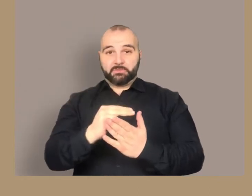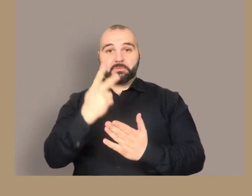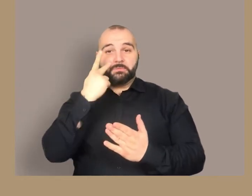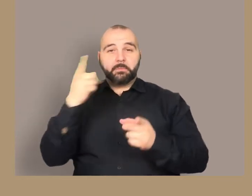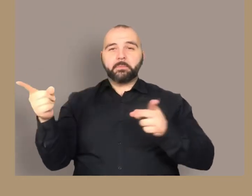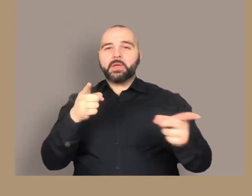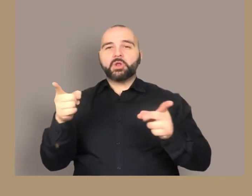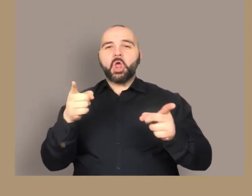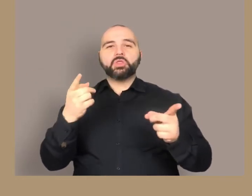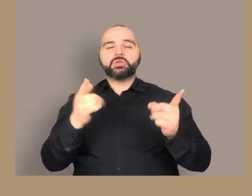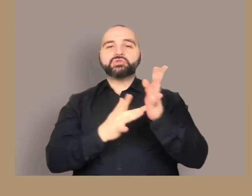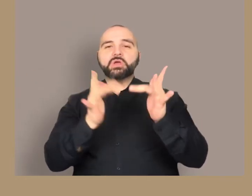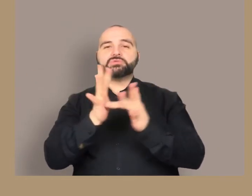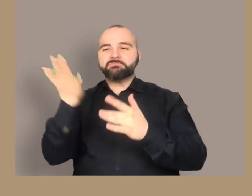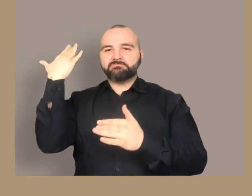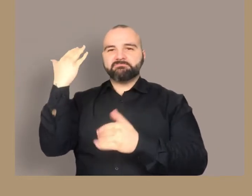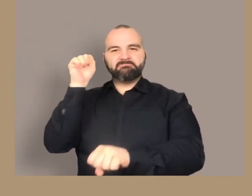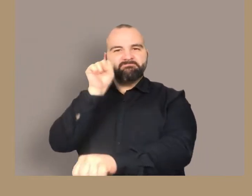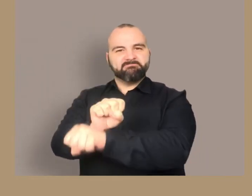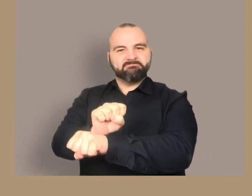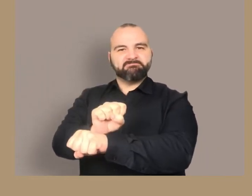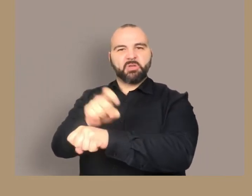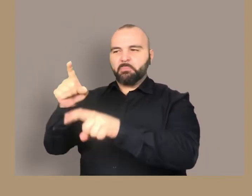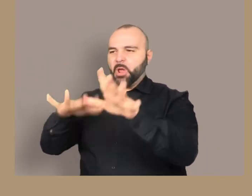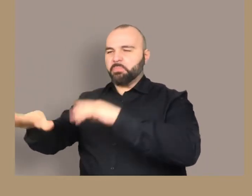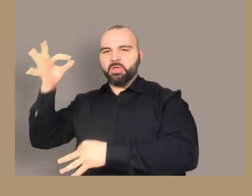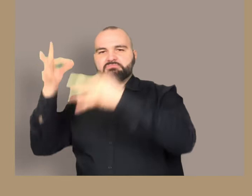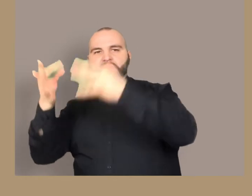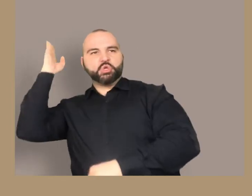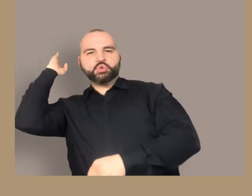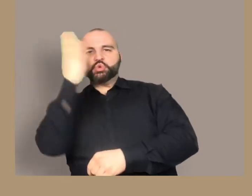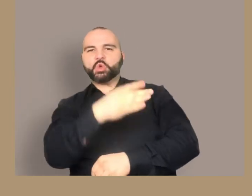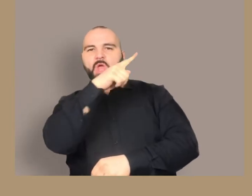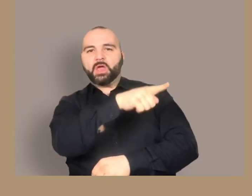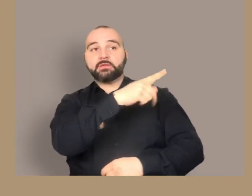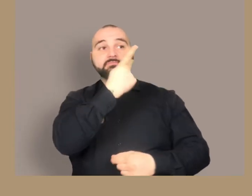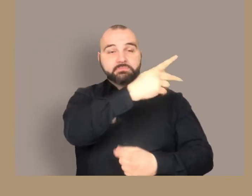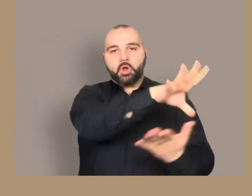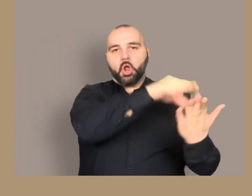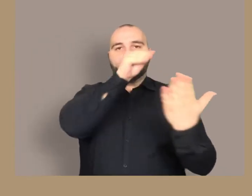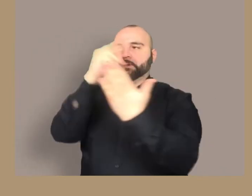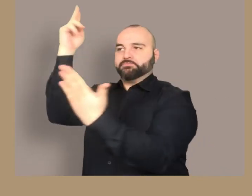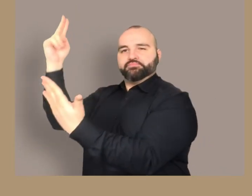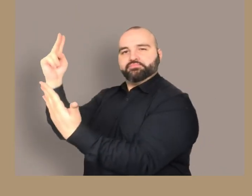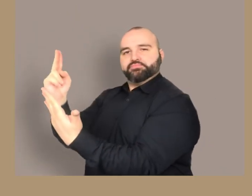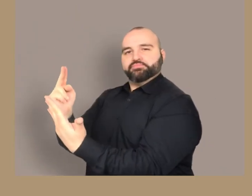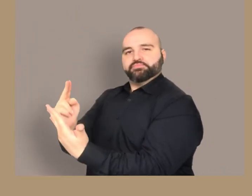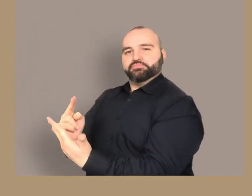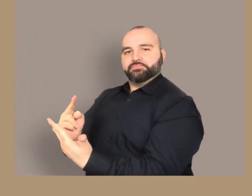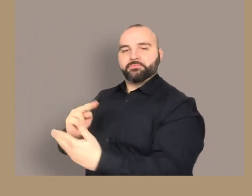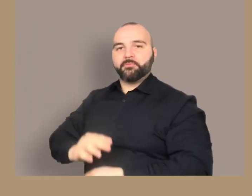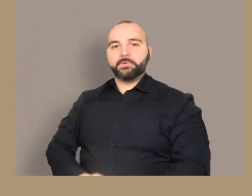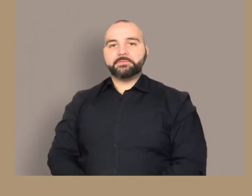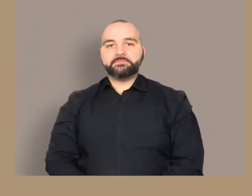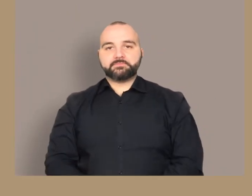Eum, Crucifige Crucifige, a destra, Crucifige Eum, Crucifige Tolle